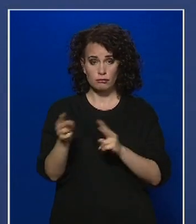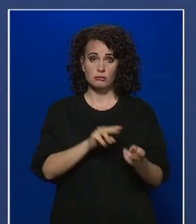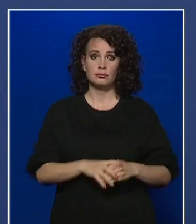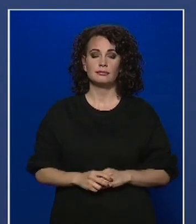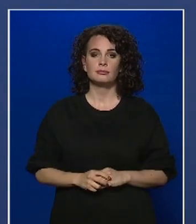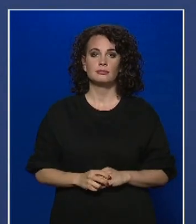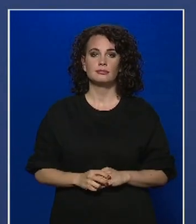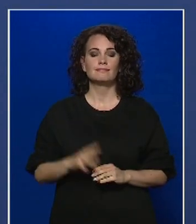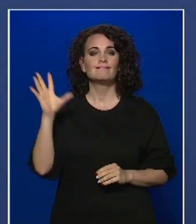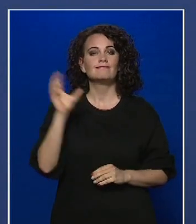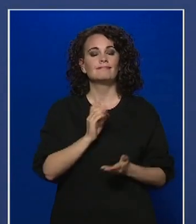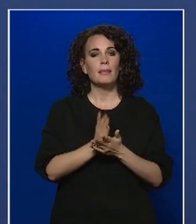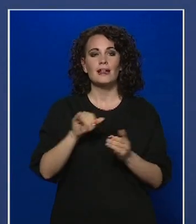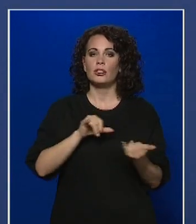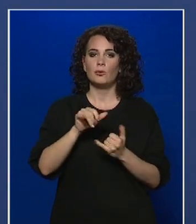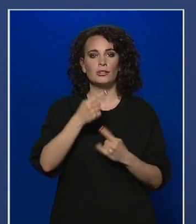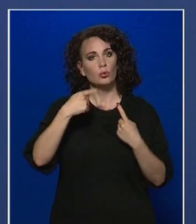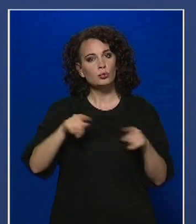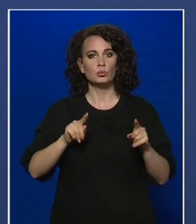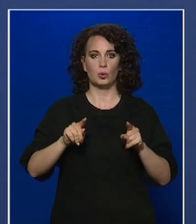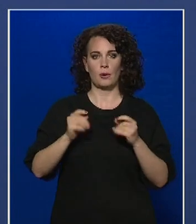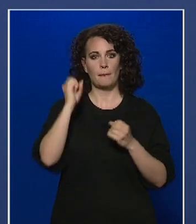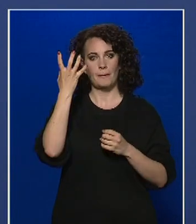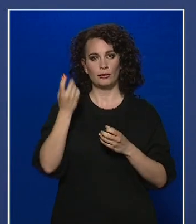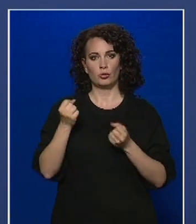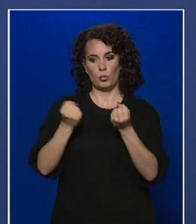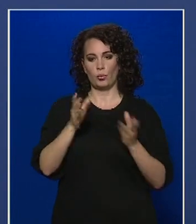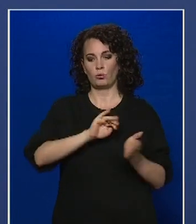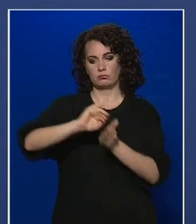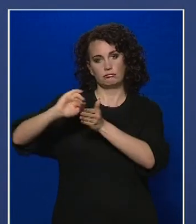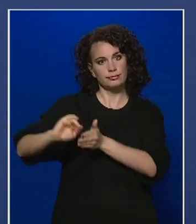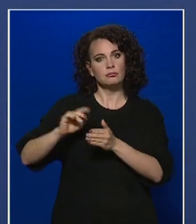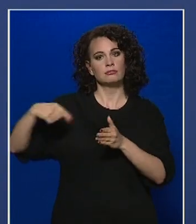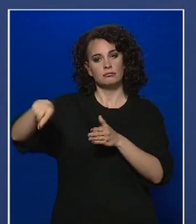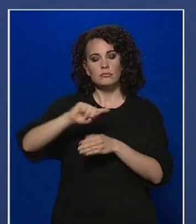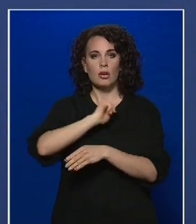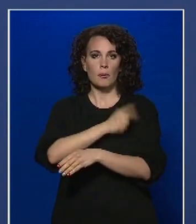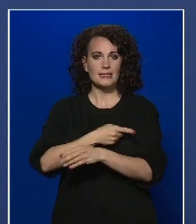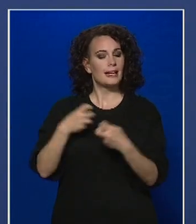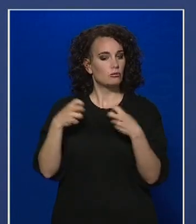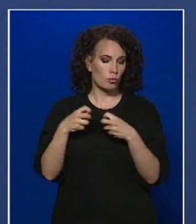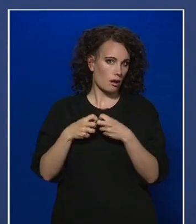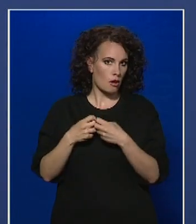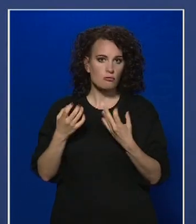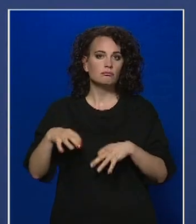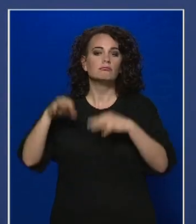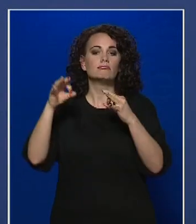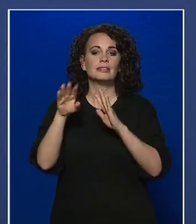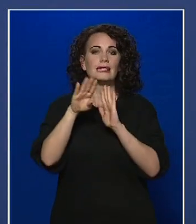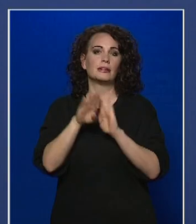A januártól kezdve külön mentőegységeket dedikáltunk erre a feladatra, amelynek a kapacitását rugalmasan alakítjuk a megfelelő